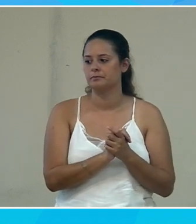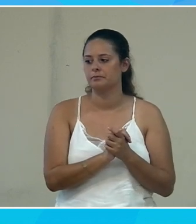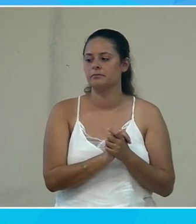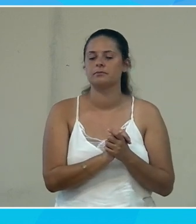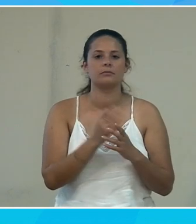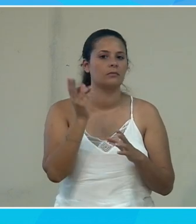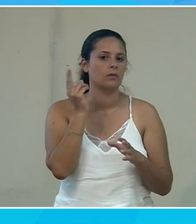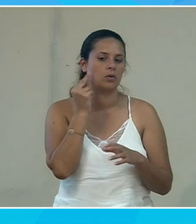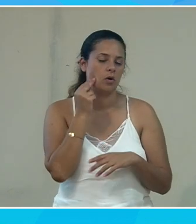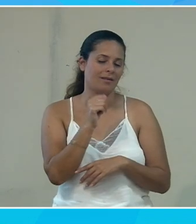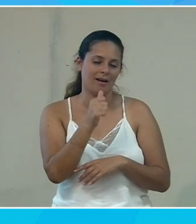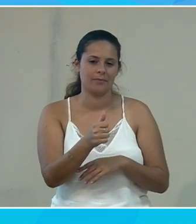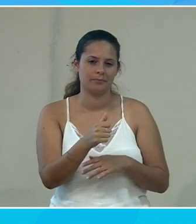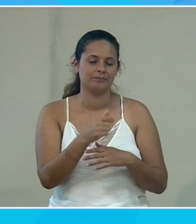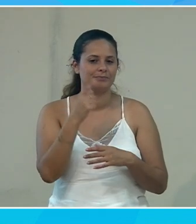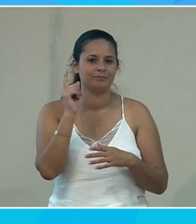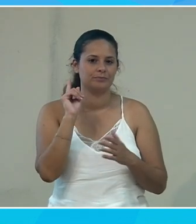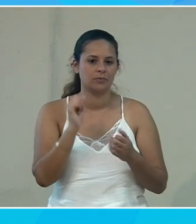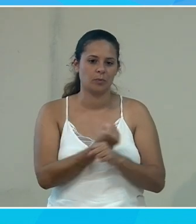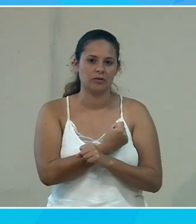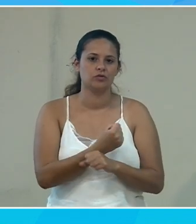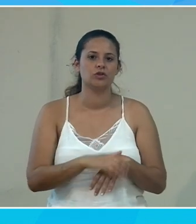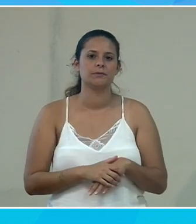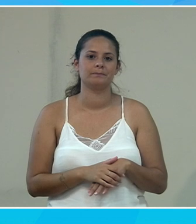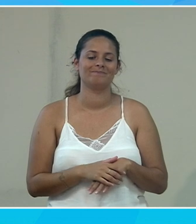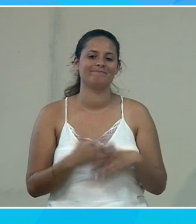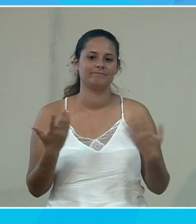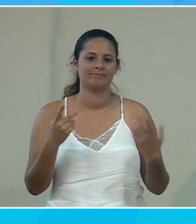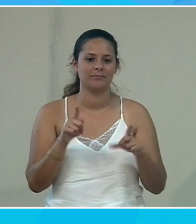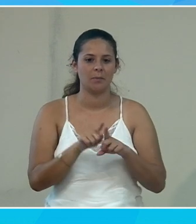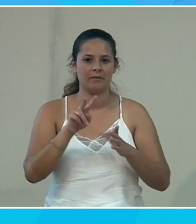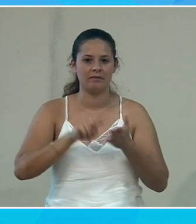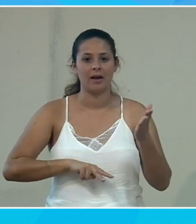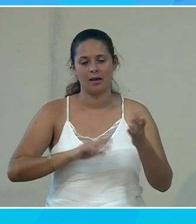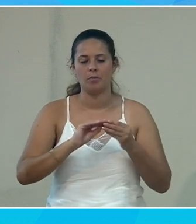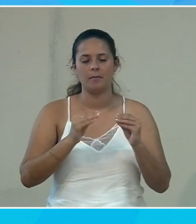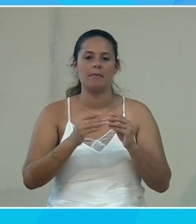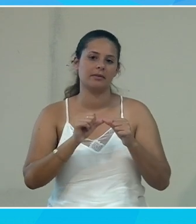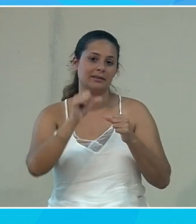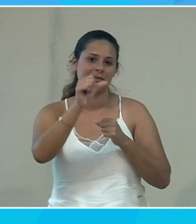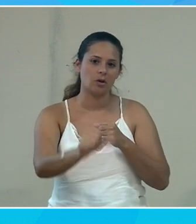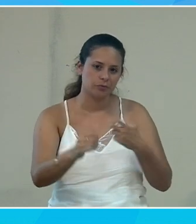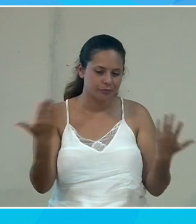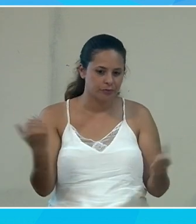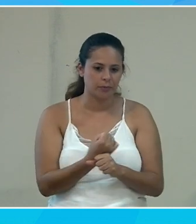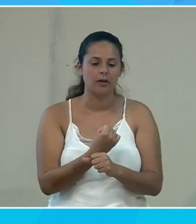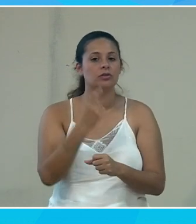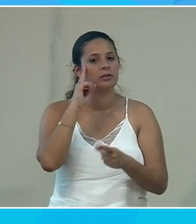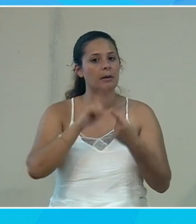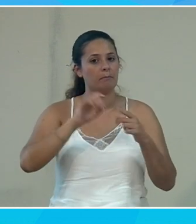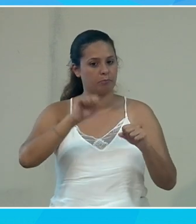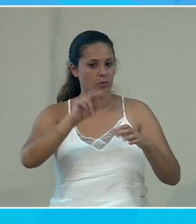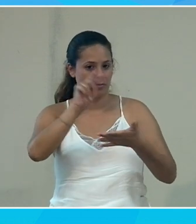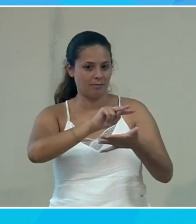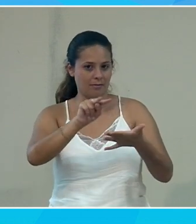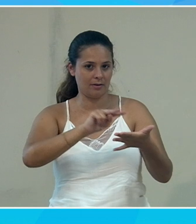non vous ne'entendez pas je suppose ça c'est un vrai souci à distance donc globalement le système va être capable de lire